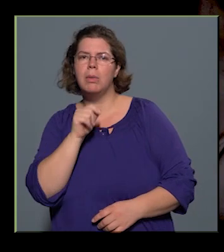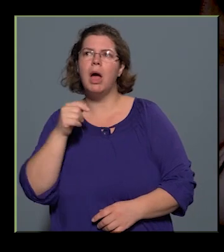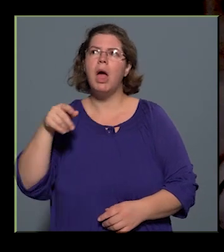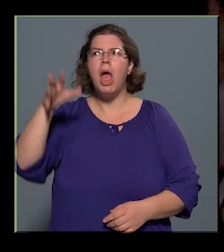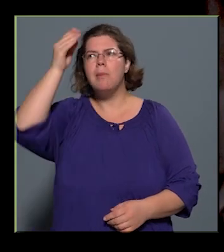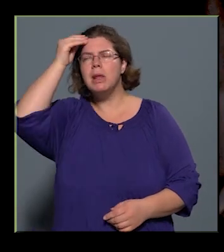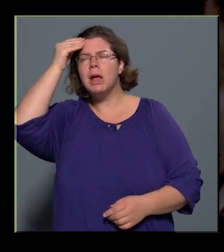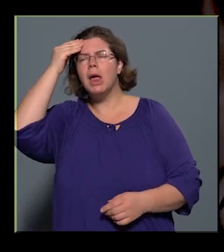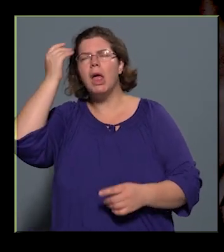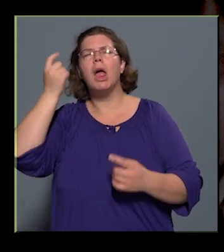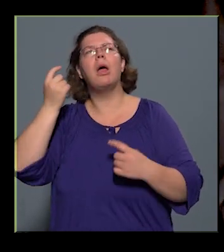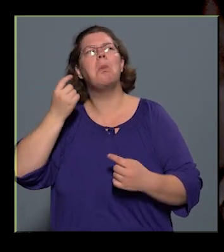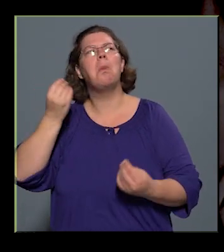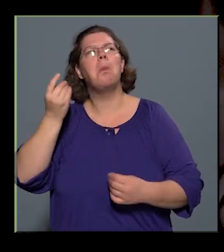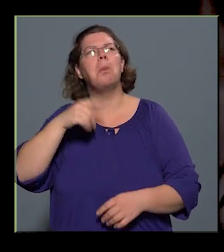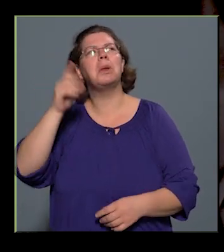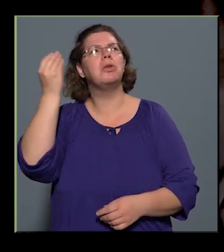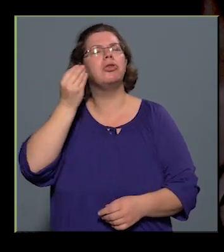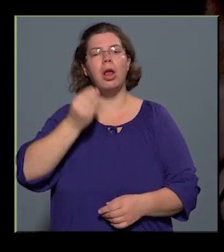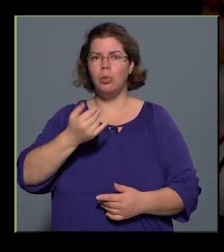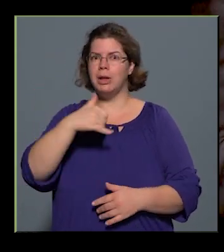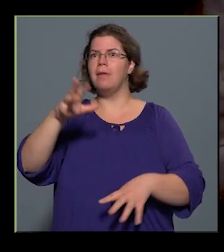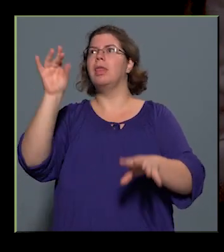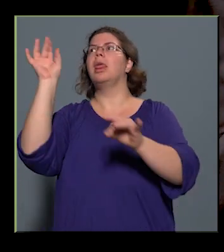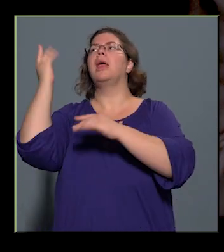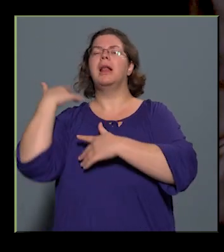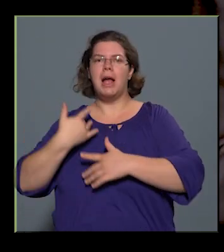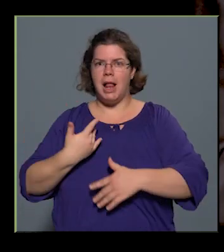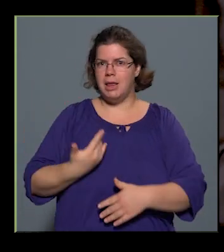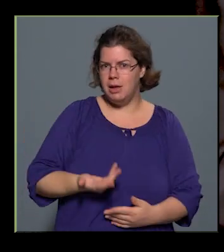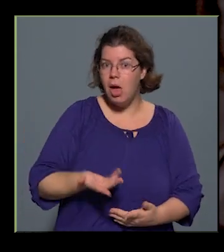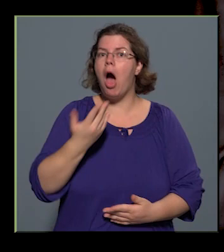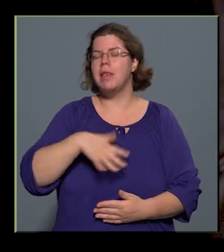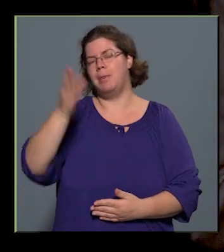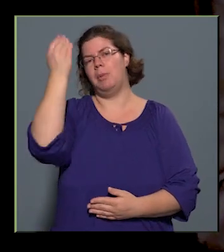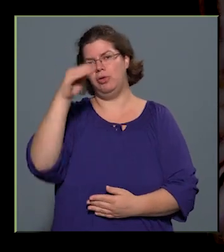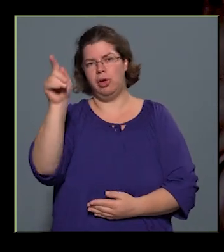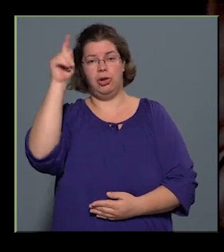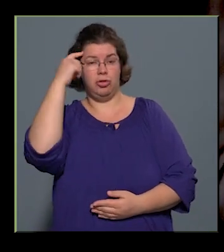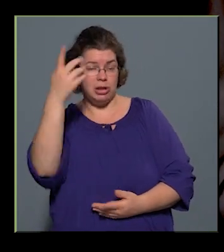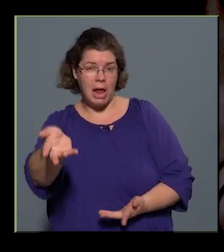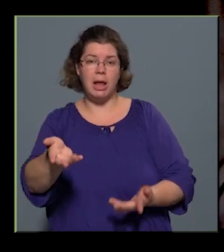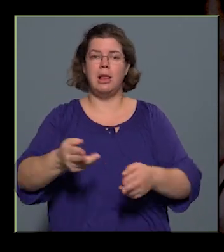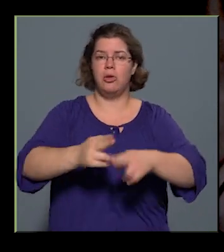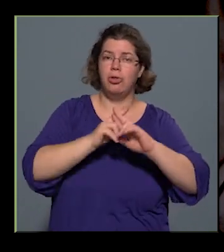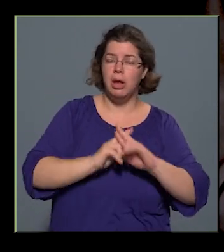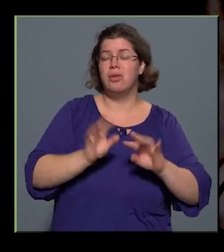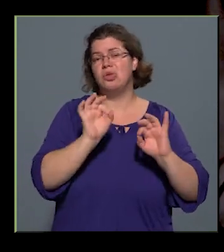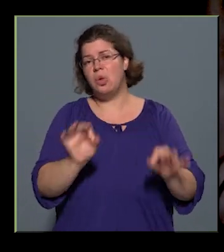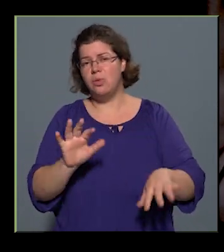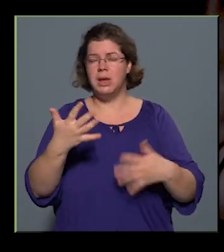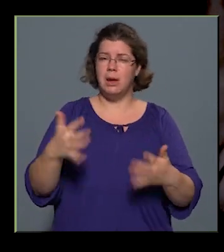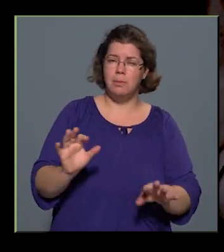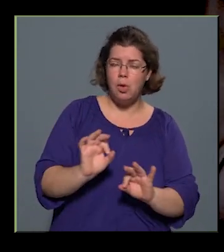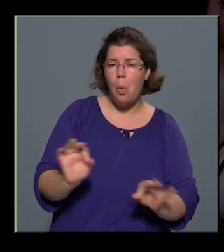tanultunk ebből évtizedekkel ezelőtt az iskolában, hanem a Mesterséges Intelligencia segít. Hogy ez jó vagy nem jó, ezen elgondolkodhatunk,